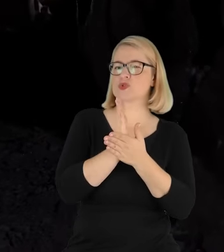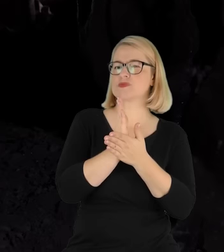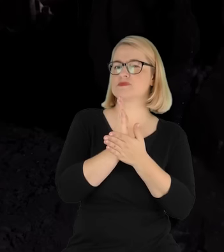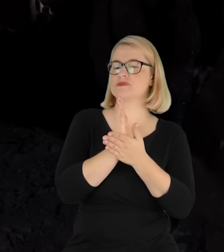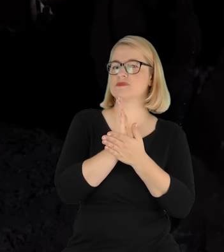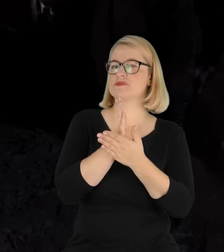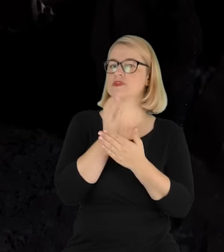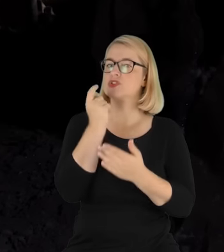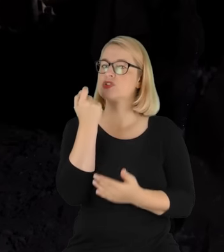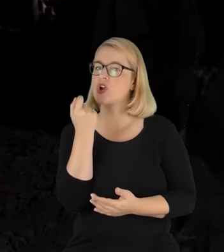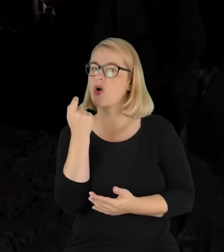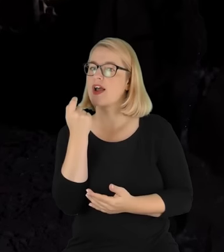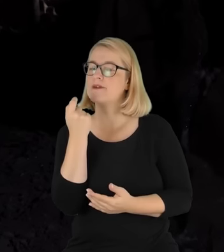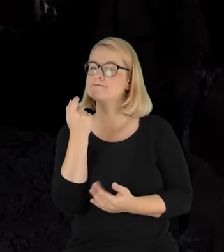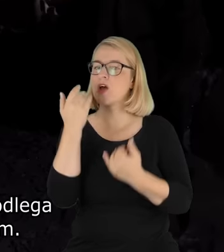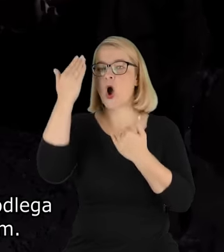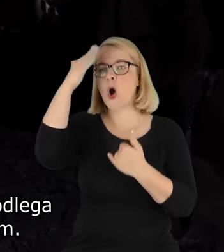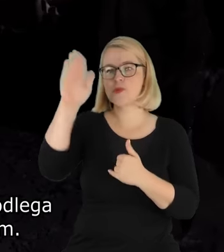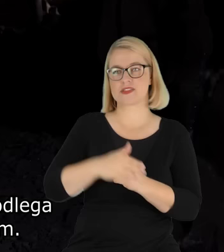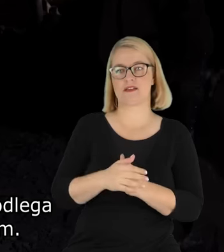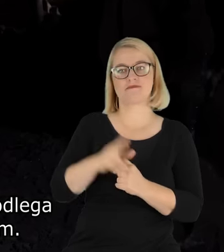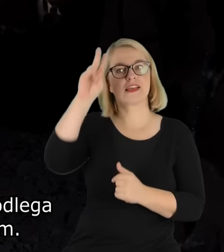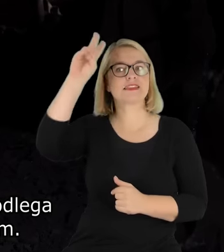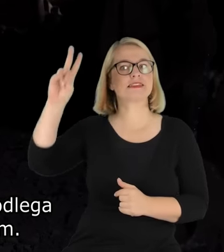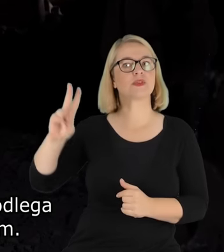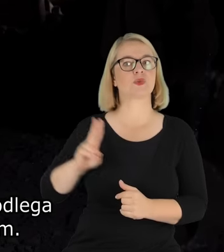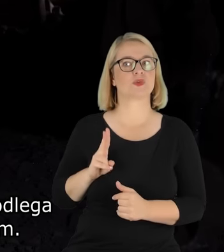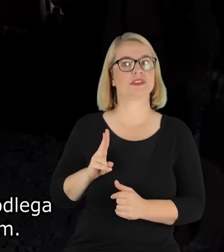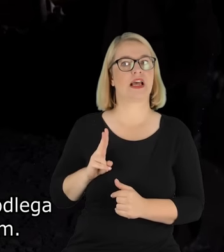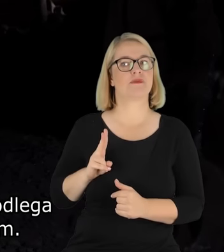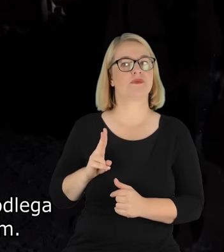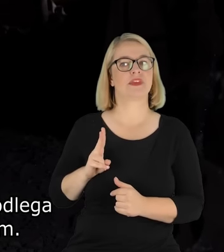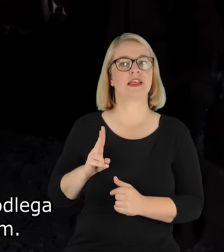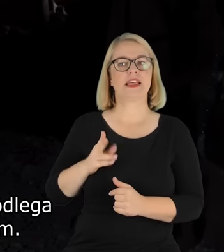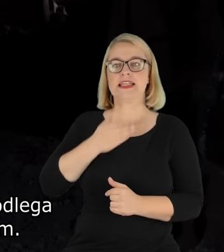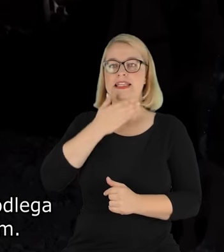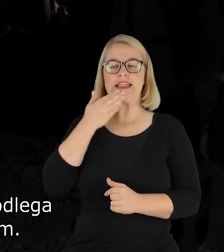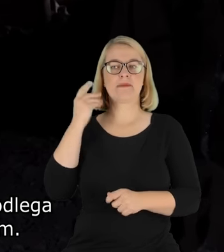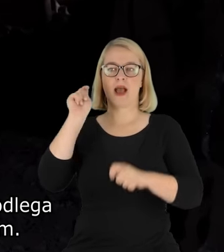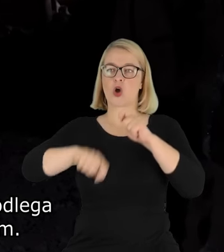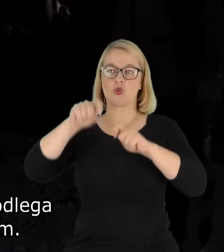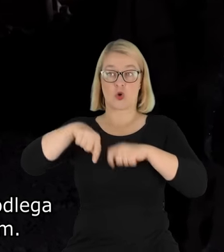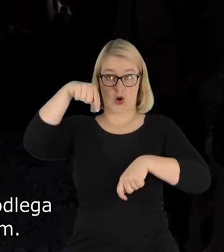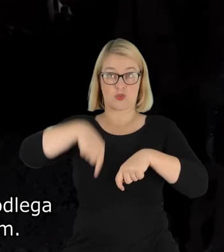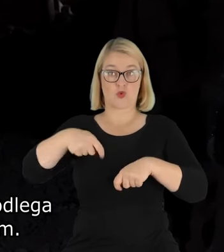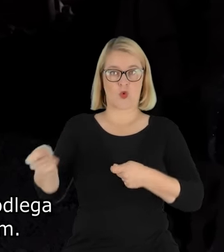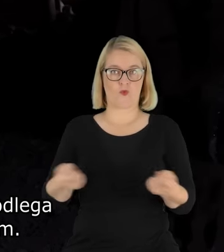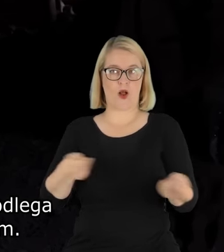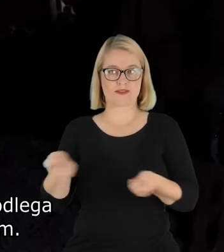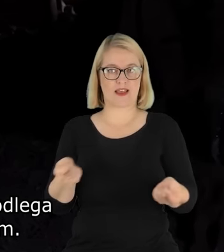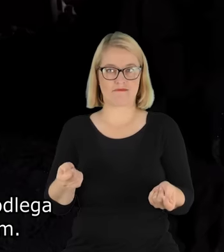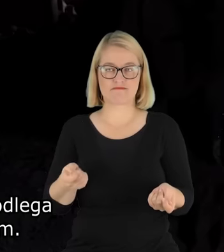bardzo, ponieważ jest tu ciałem obcym. Tak naprawdę instytucją, która nie podlega lokalnej